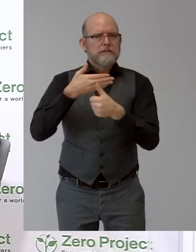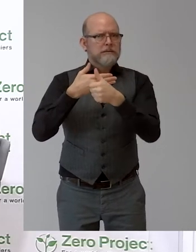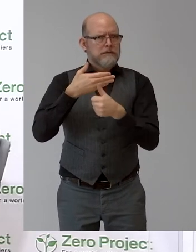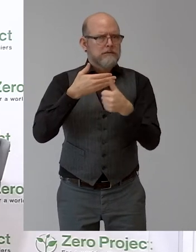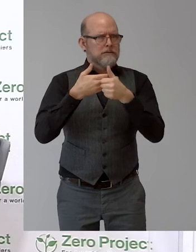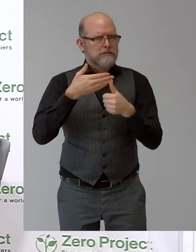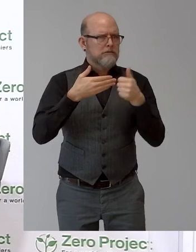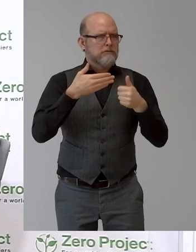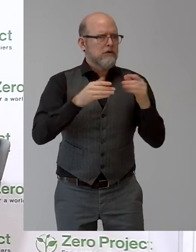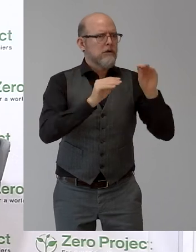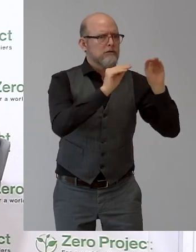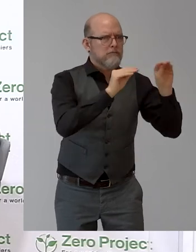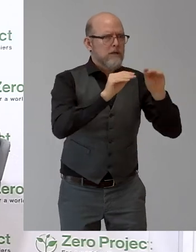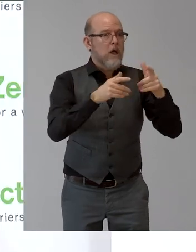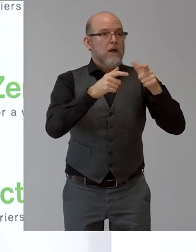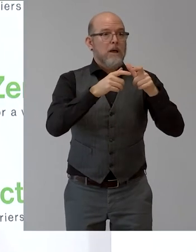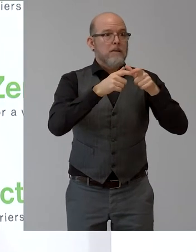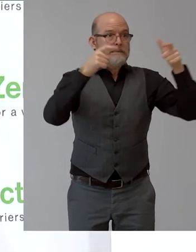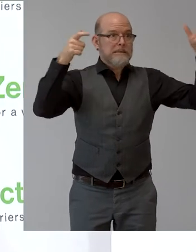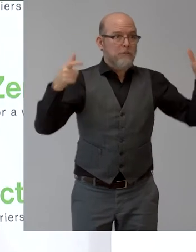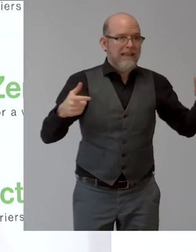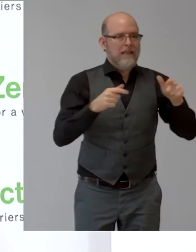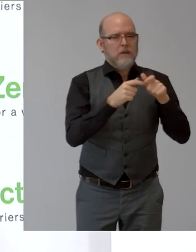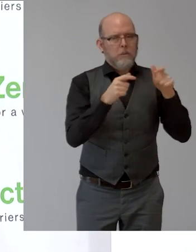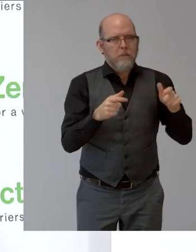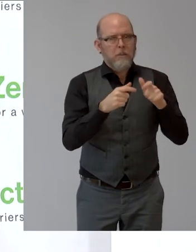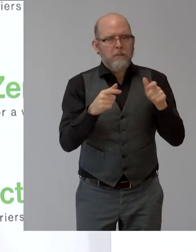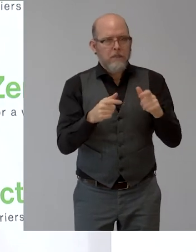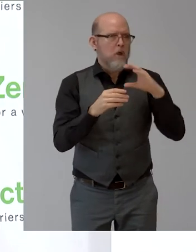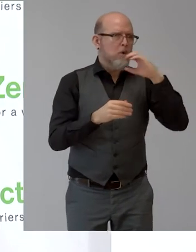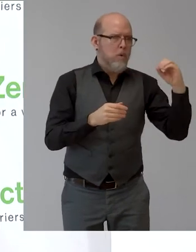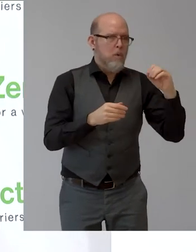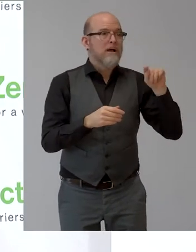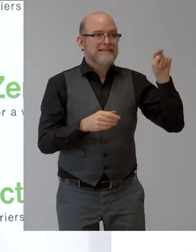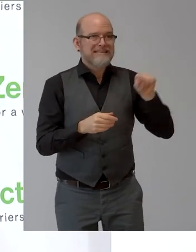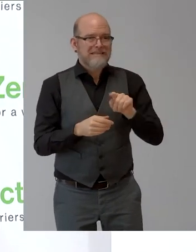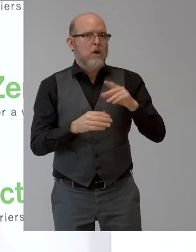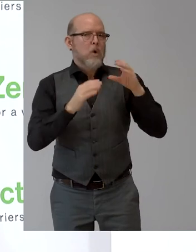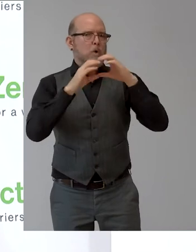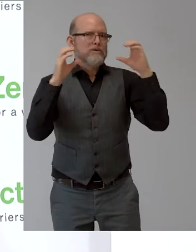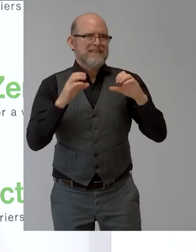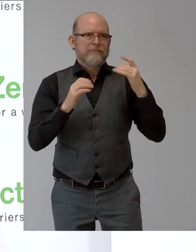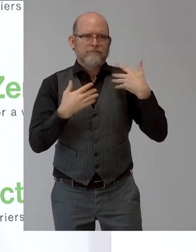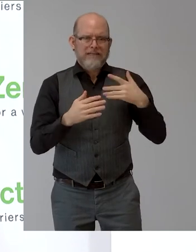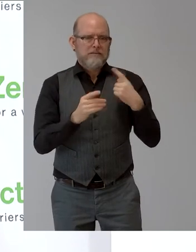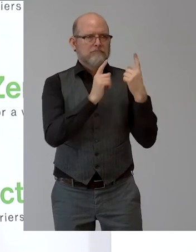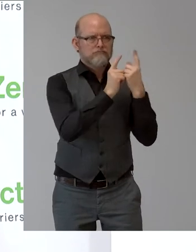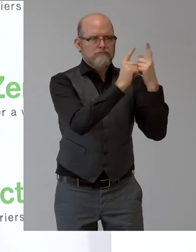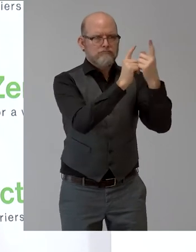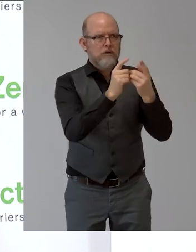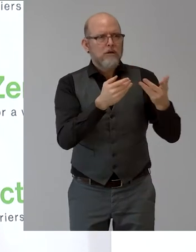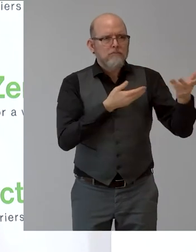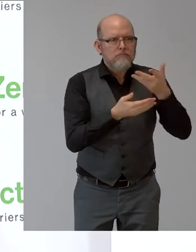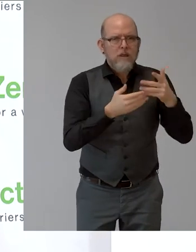Man hat das Konzept gemeinsam erarbeitet mit Vertreterinnen und Vertretern aus der Wirtschaft von Großunternehmen.